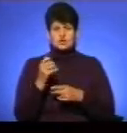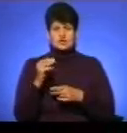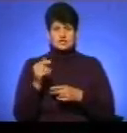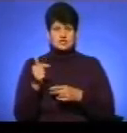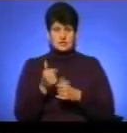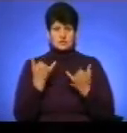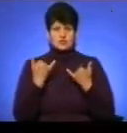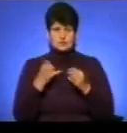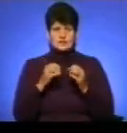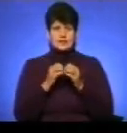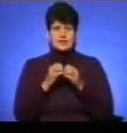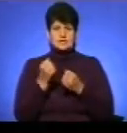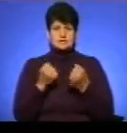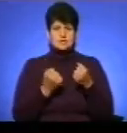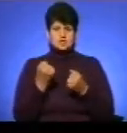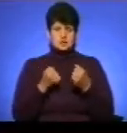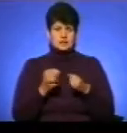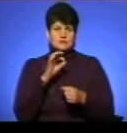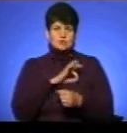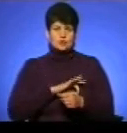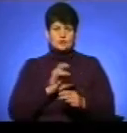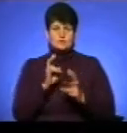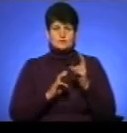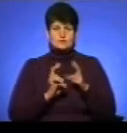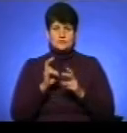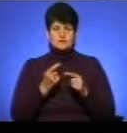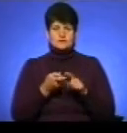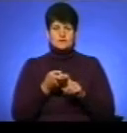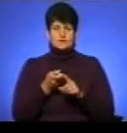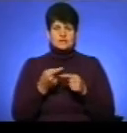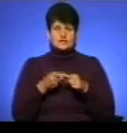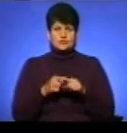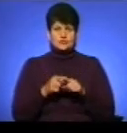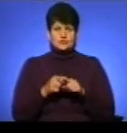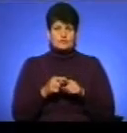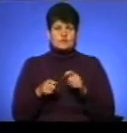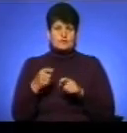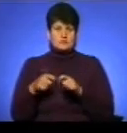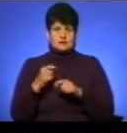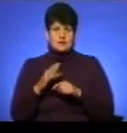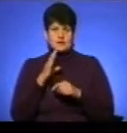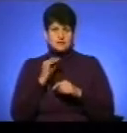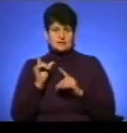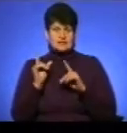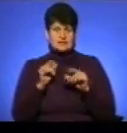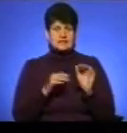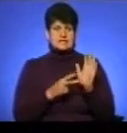Сьогодні з 10 машин, які експлуатує підприємство, через технічну несправність на маршрути виїжджає 7.